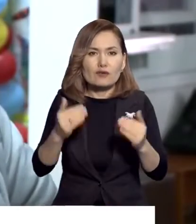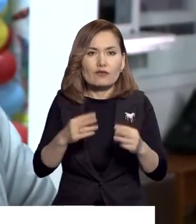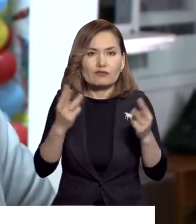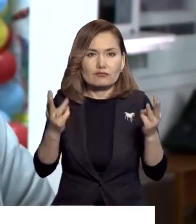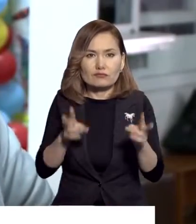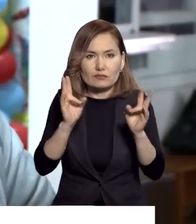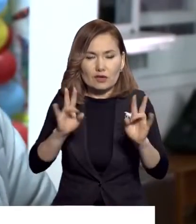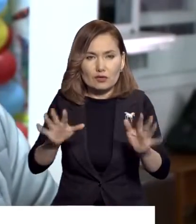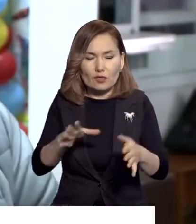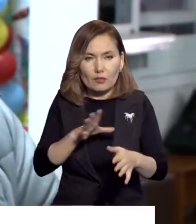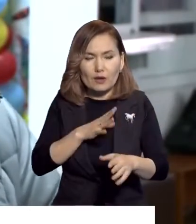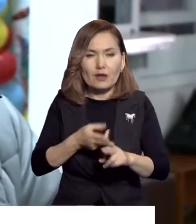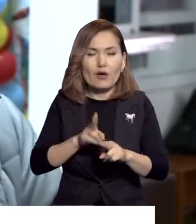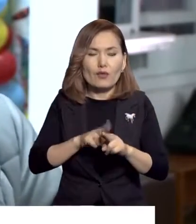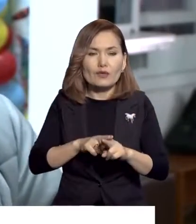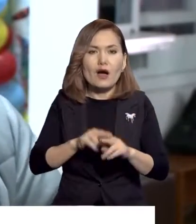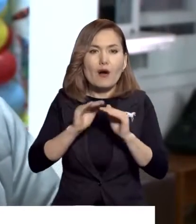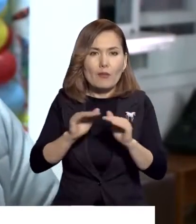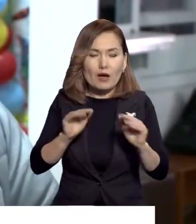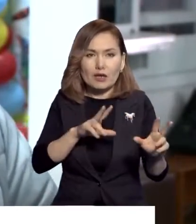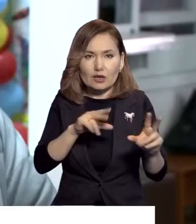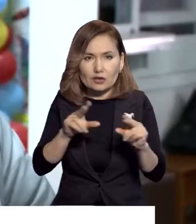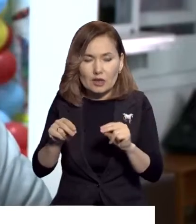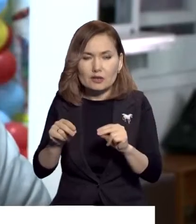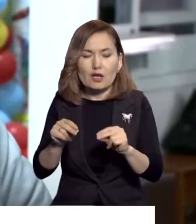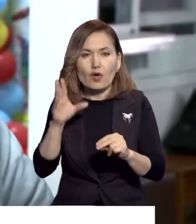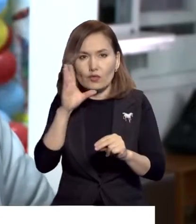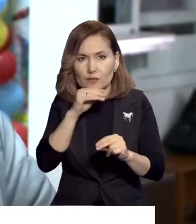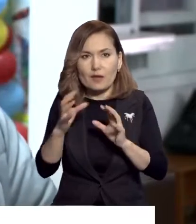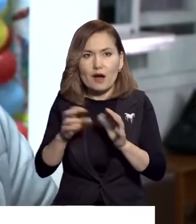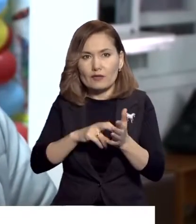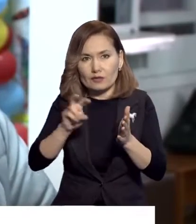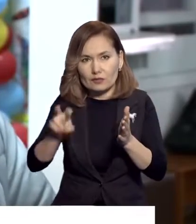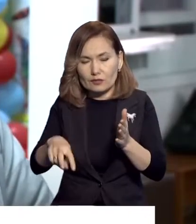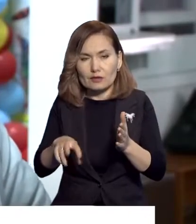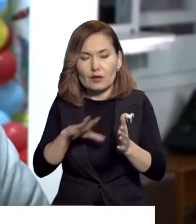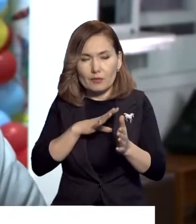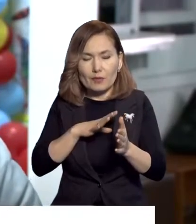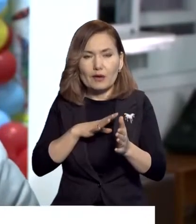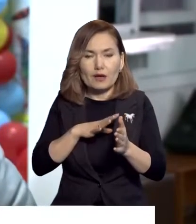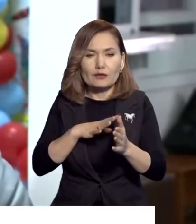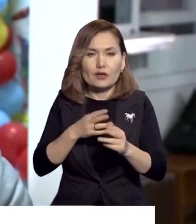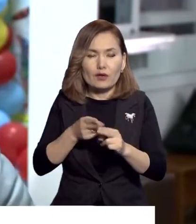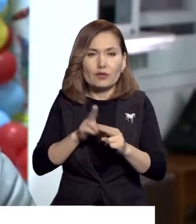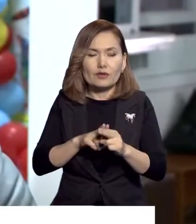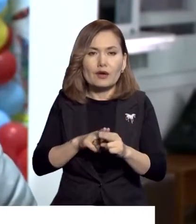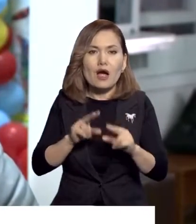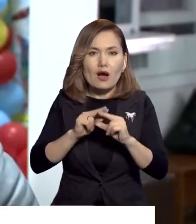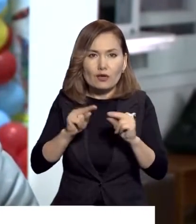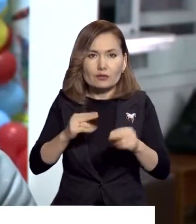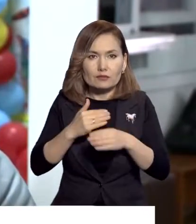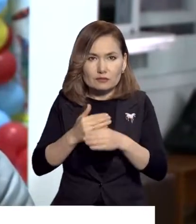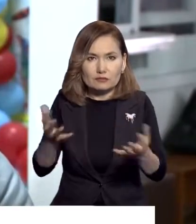сөндірген балалардың барлыға әкеуір аман түсіріп үлгерген.